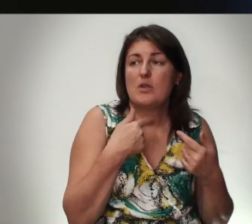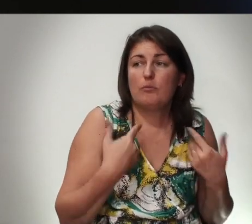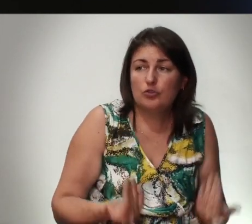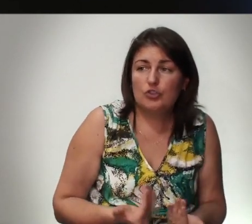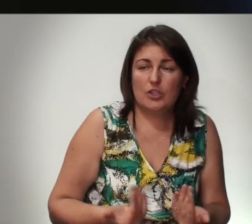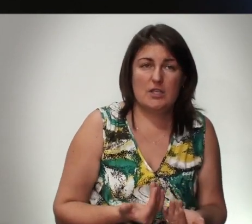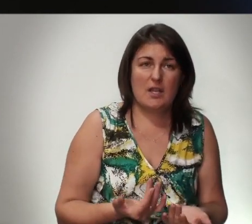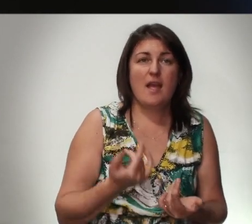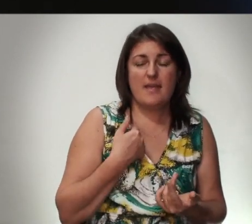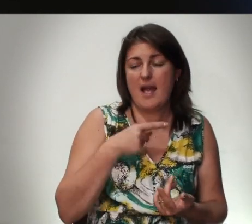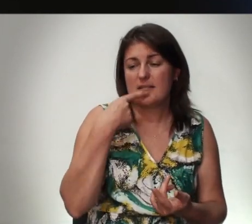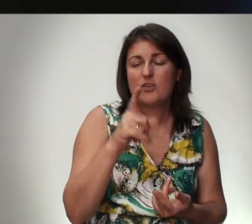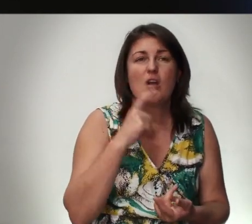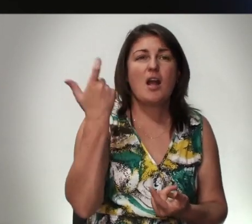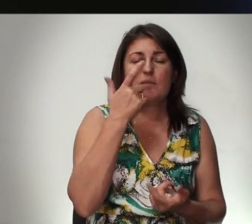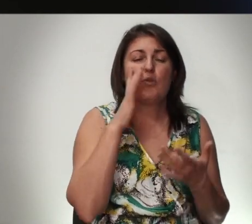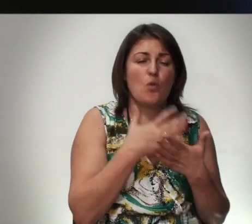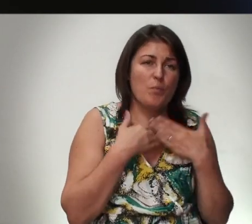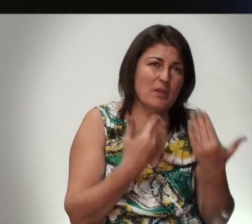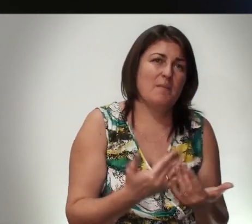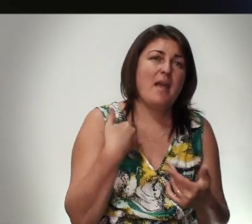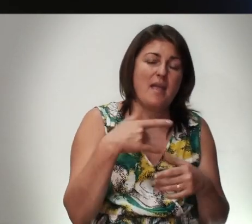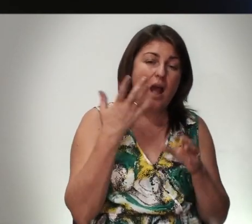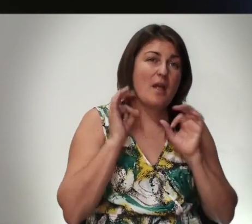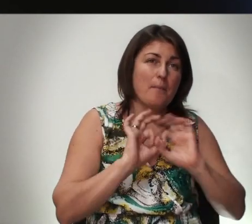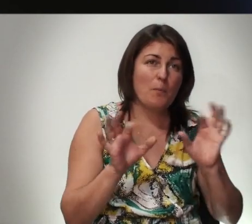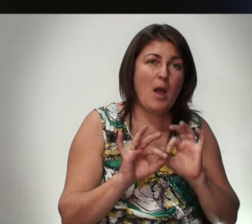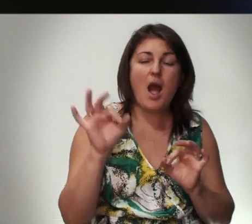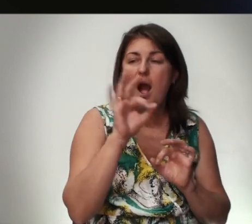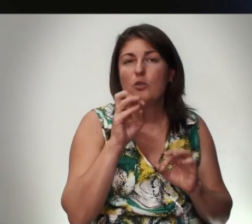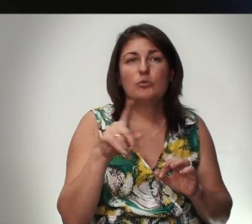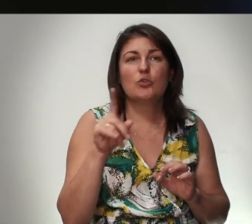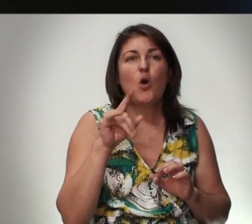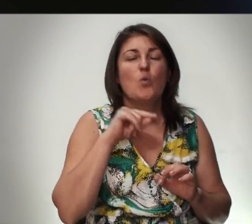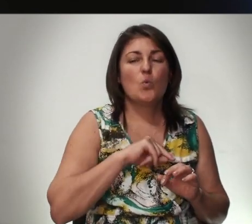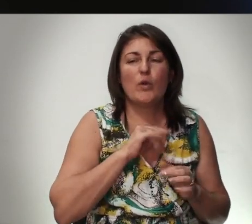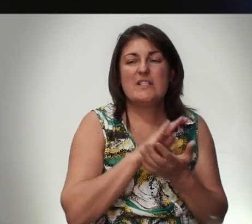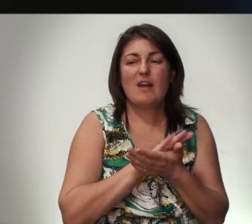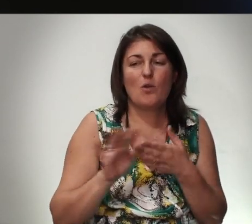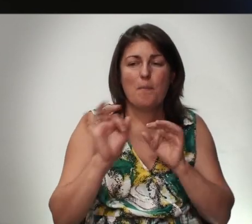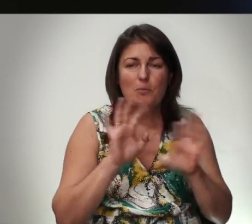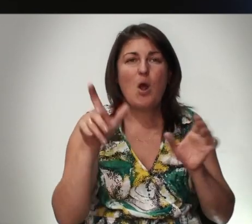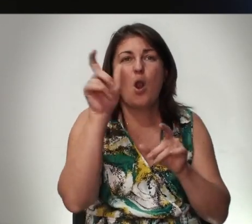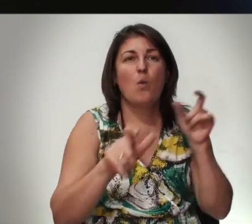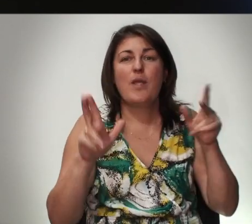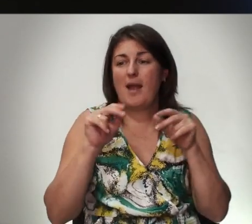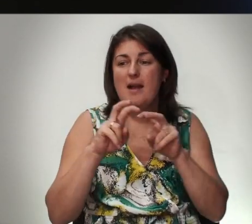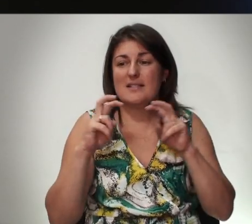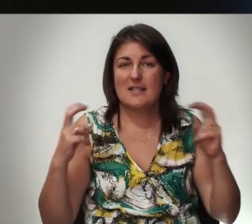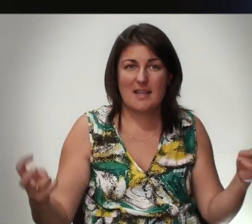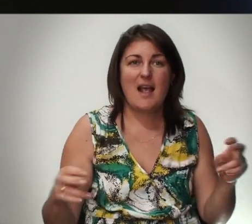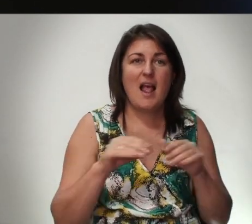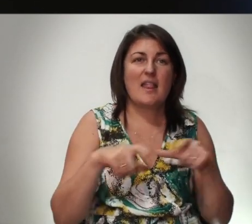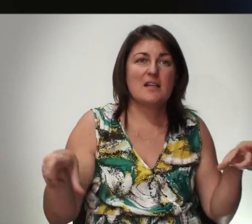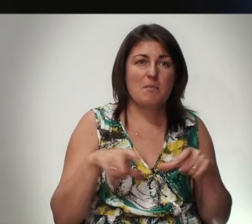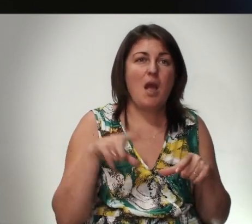Я Сказал Чтобы Господь Любит Тебя И Когда Проповедовал О Духе Святом Проповедовал Люди Как Сидели Вот Так На